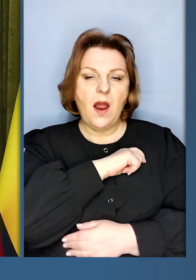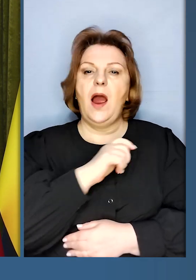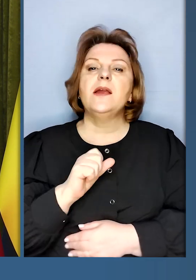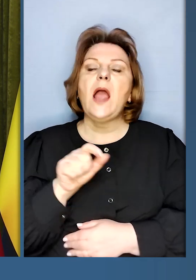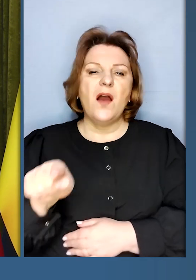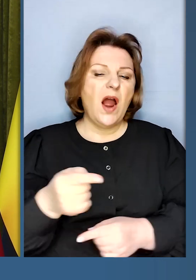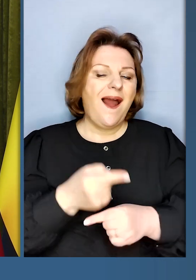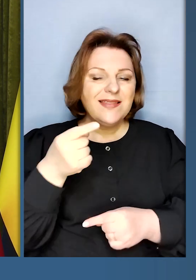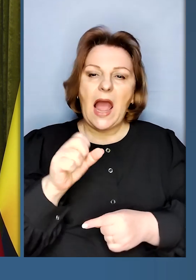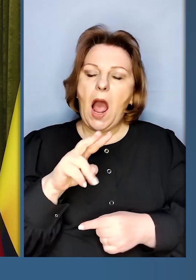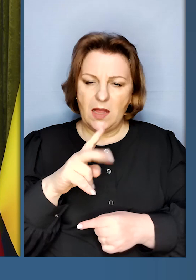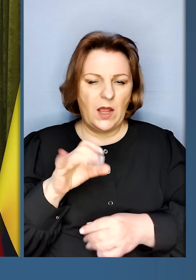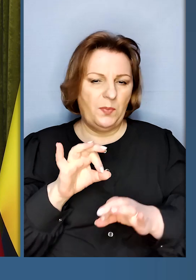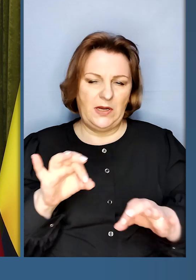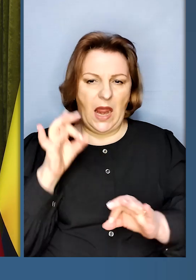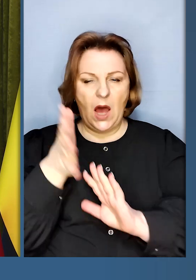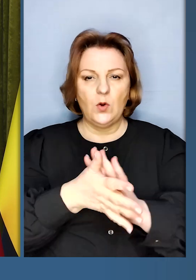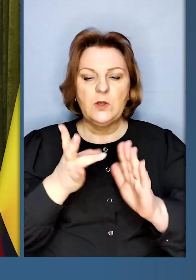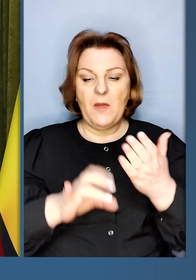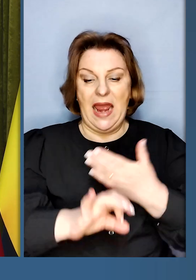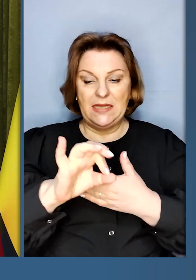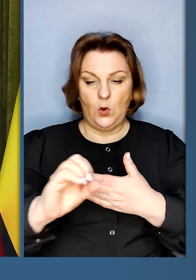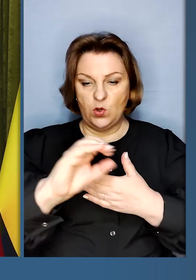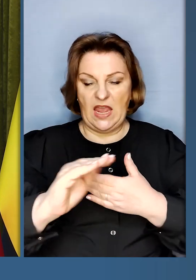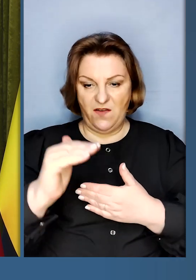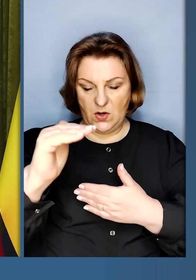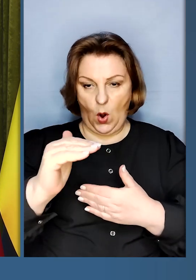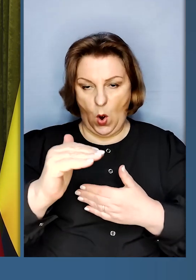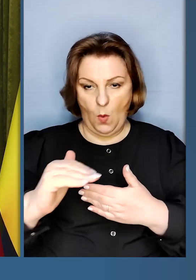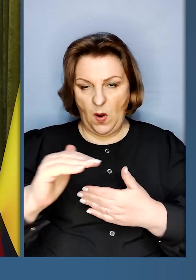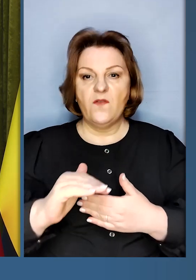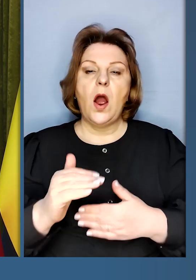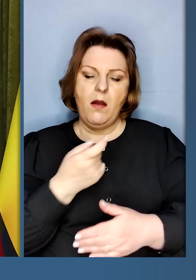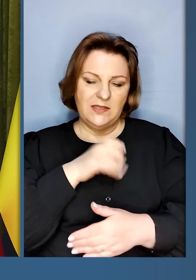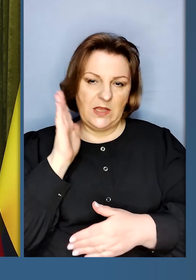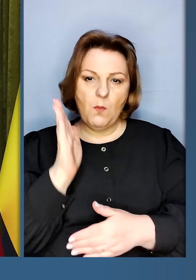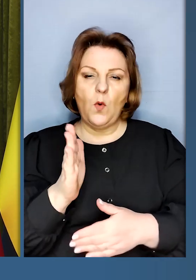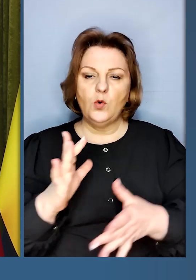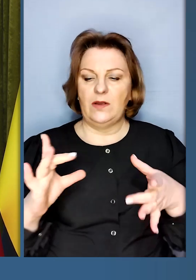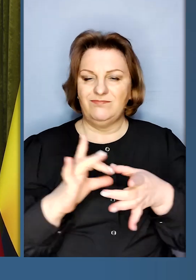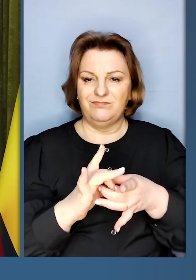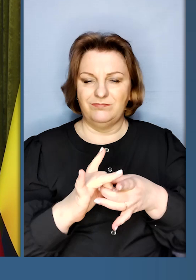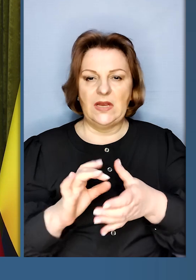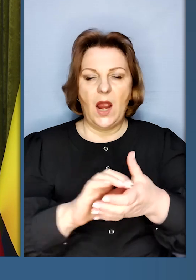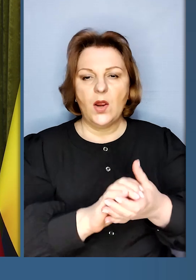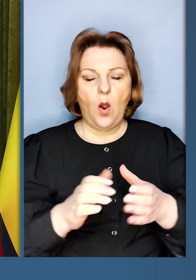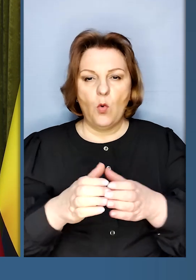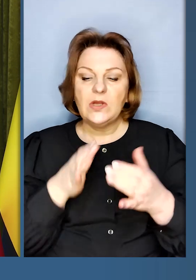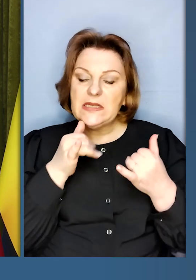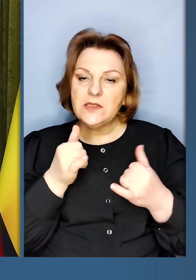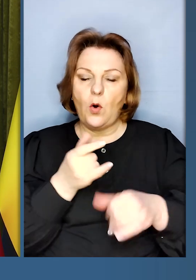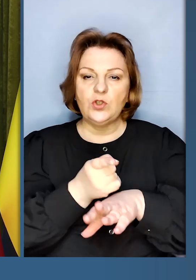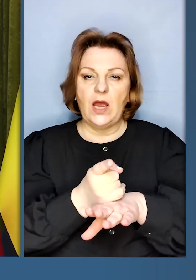Іспанія далеко, але вона дуже добре розуміє, що відбувається на Сході Європи. Я радий, що і Іспанія буде частиною цієї коаліції